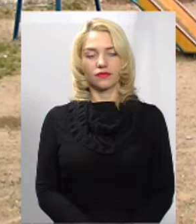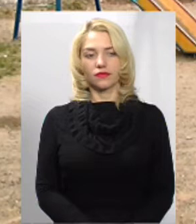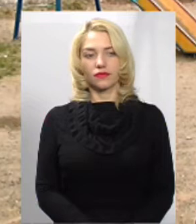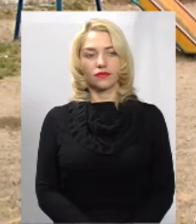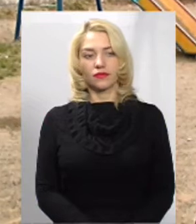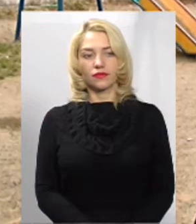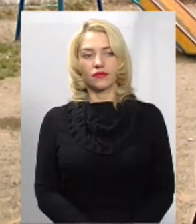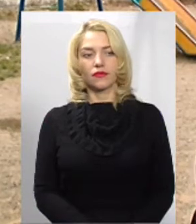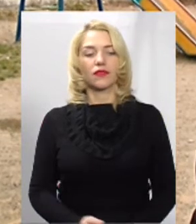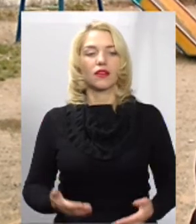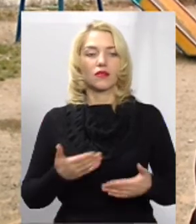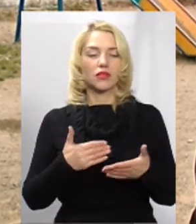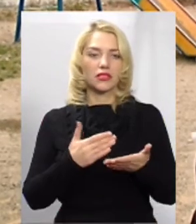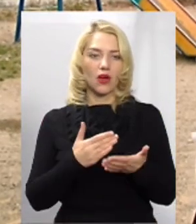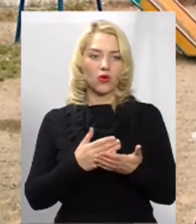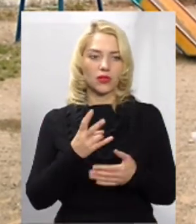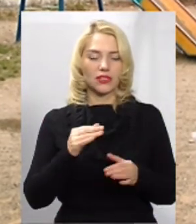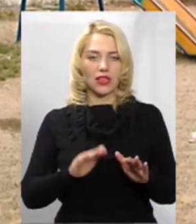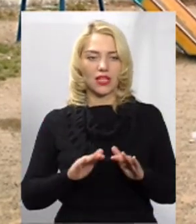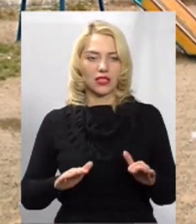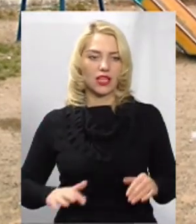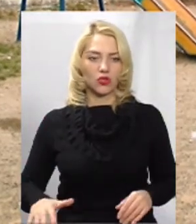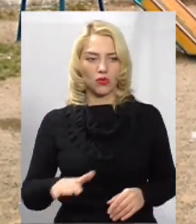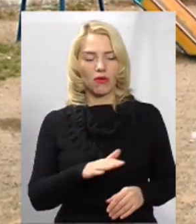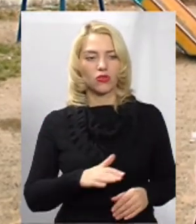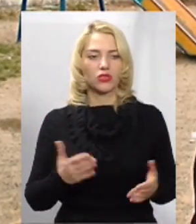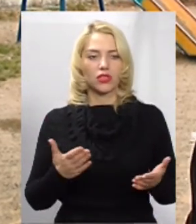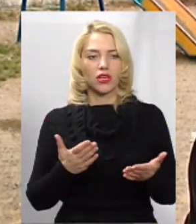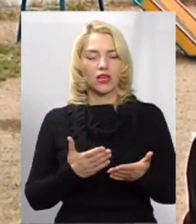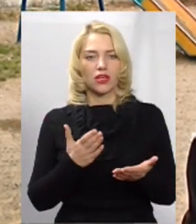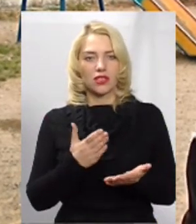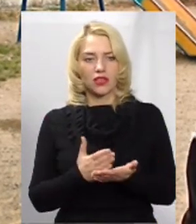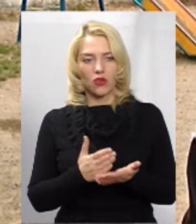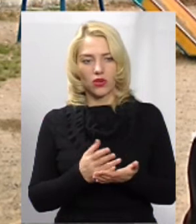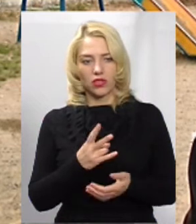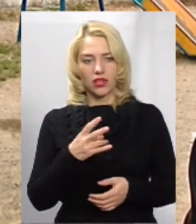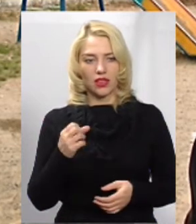Ми знаходимося на дитячому майданчику, який знаходиться на